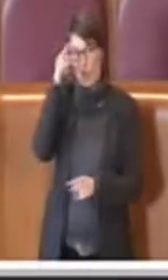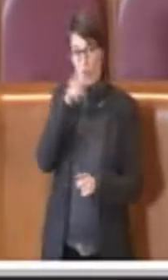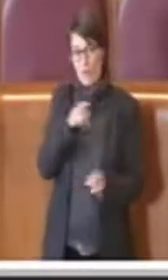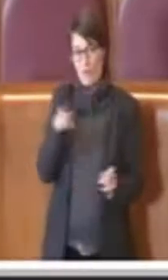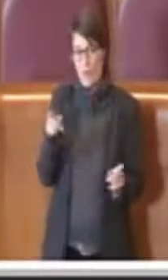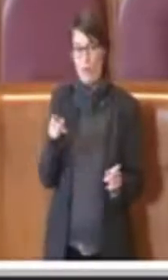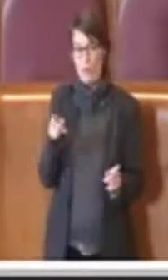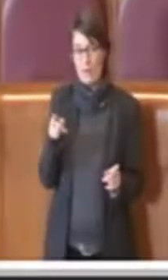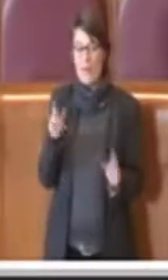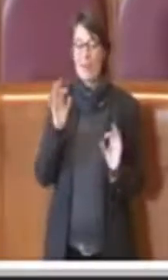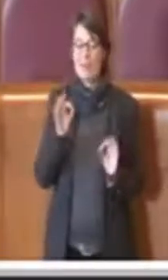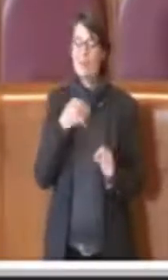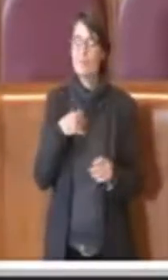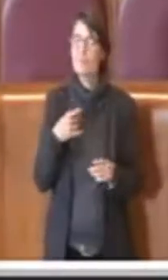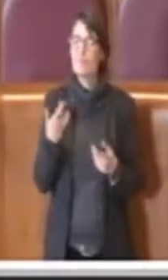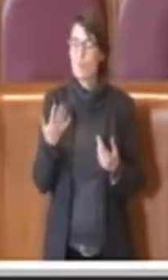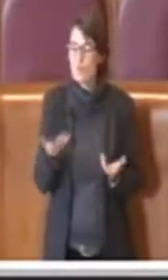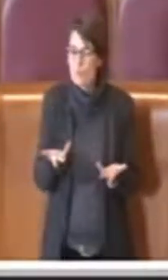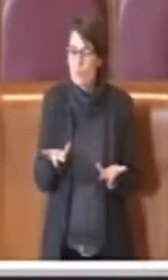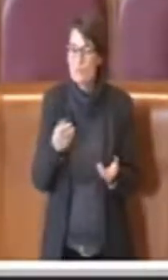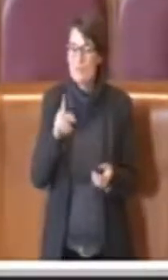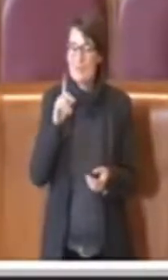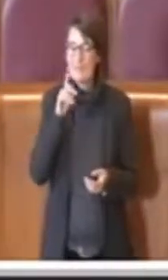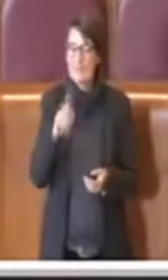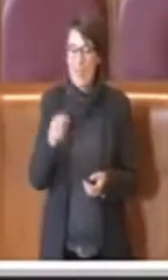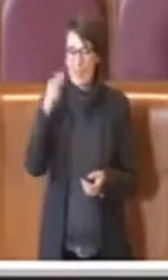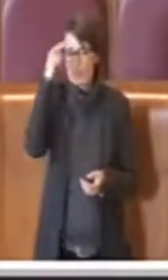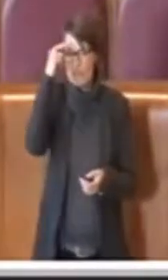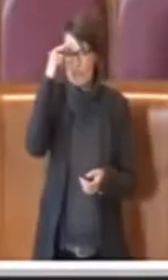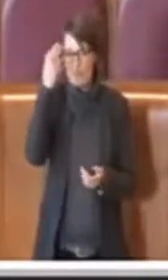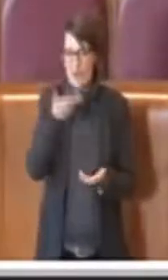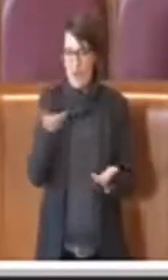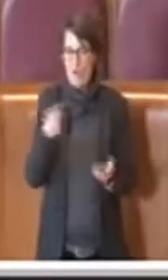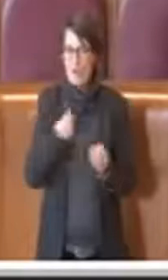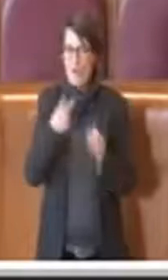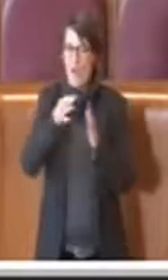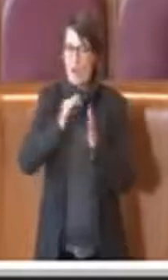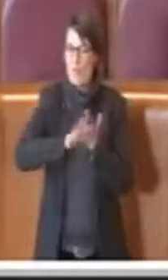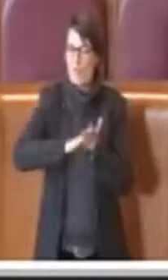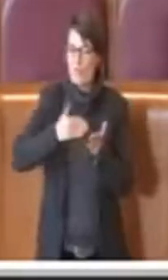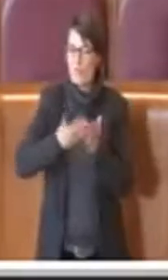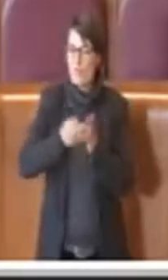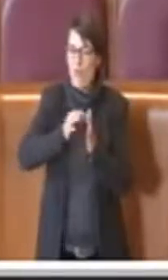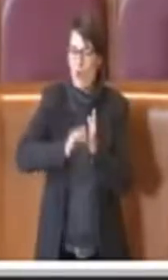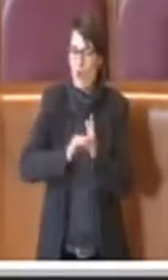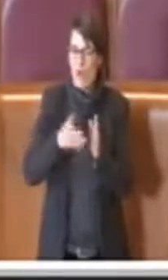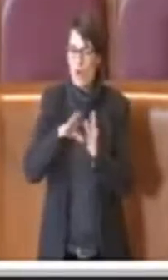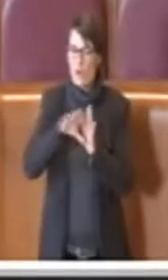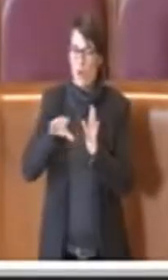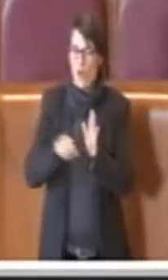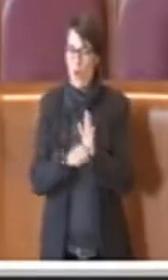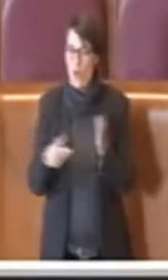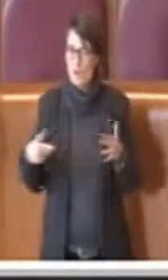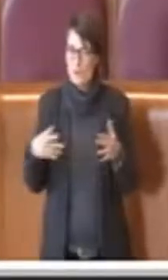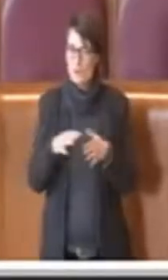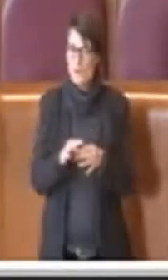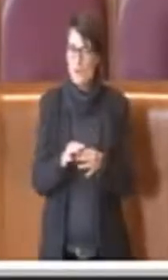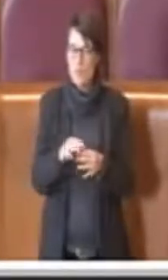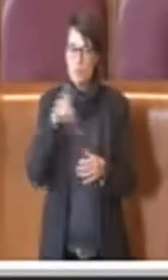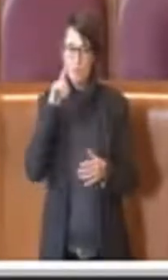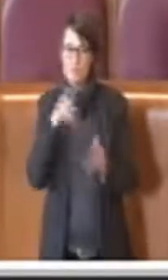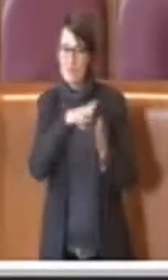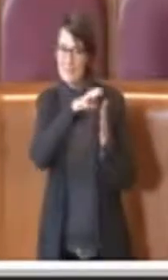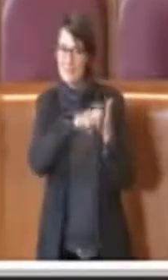ricordati i valori costituzionali, se in un testo si aggiunge, si specifica anche il